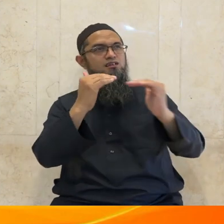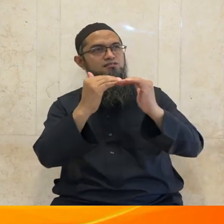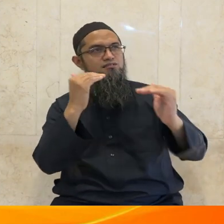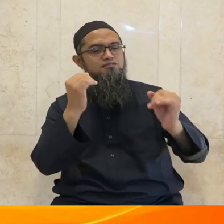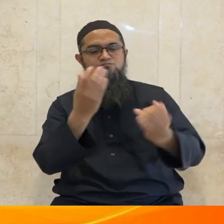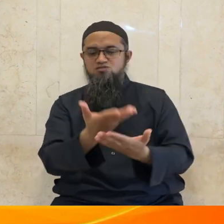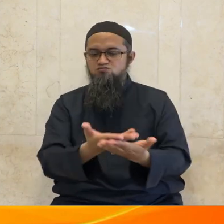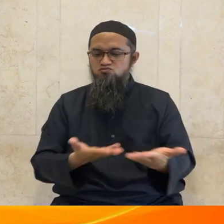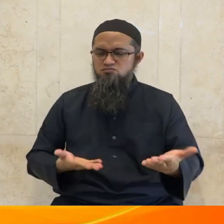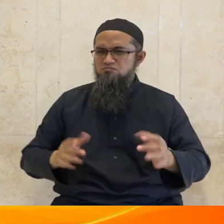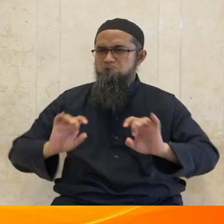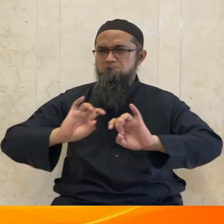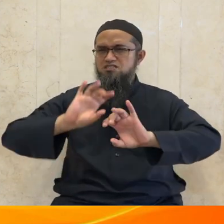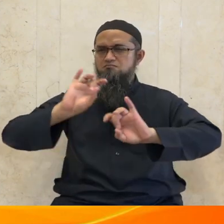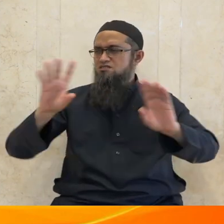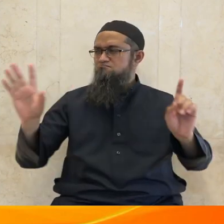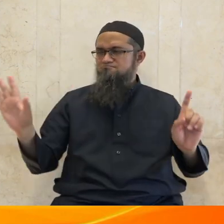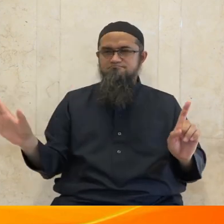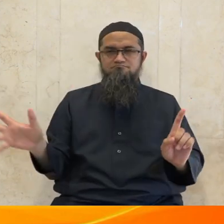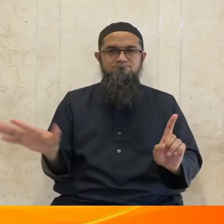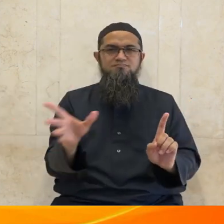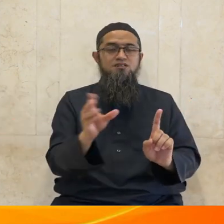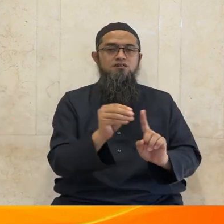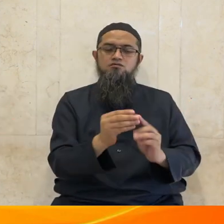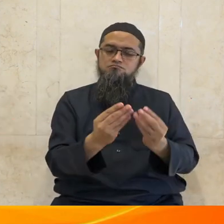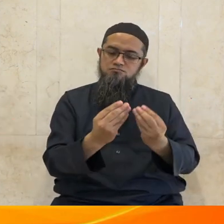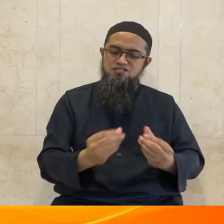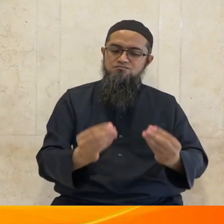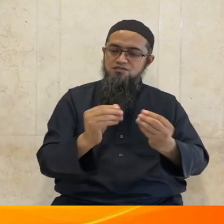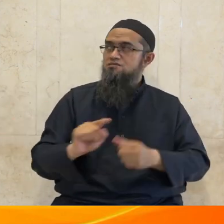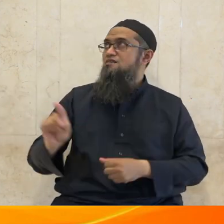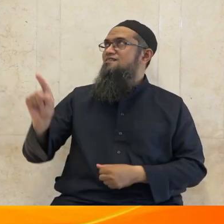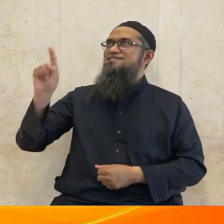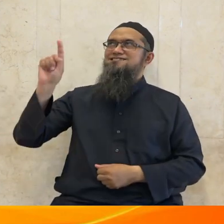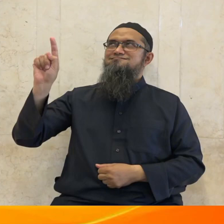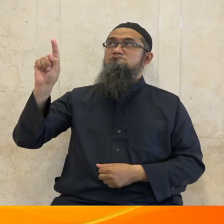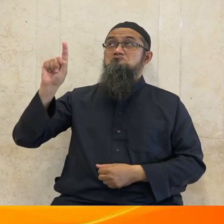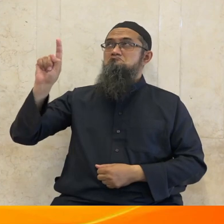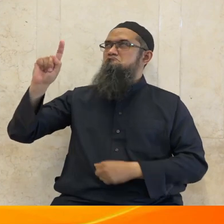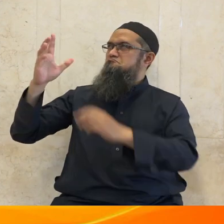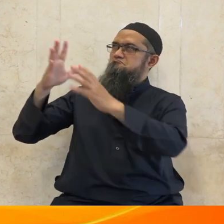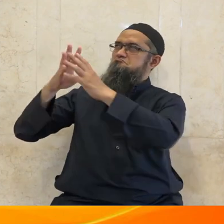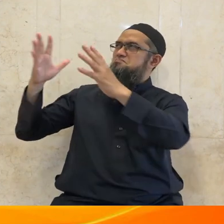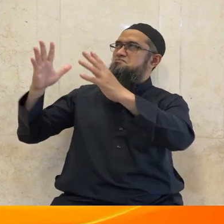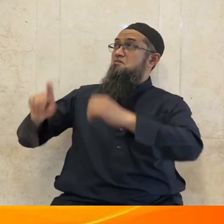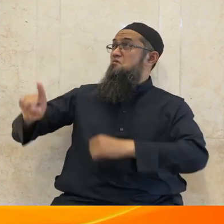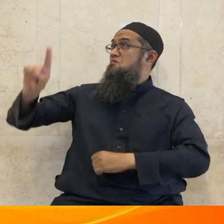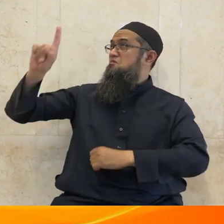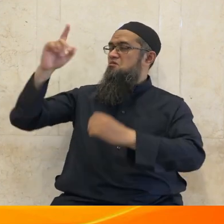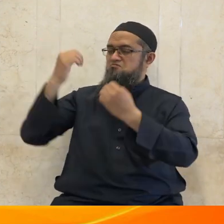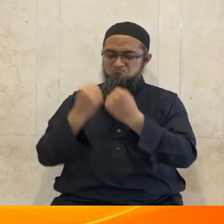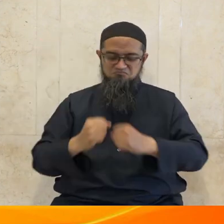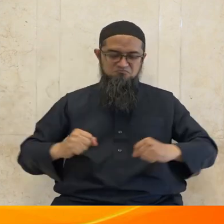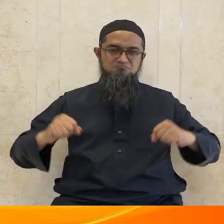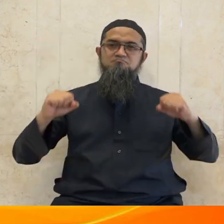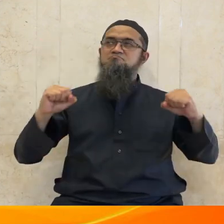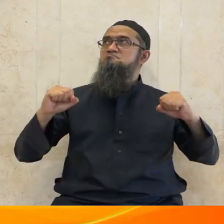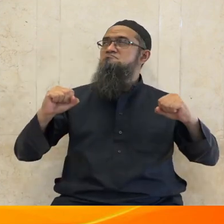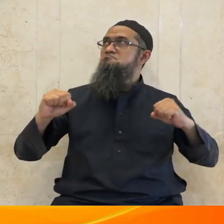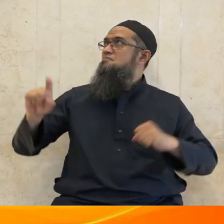bertasbih kepada Allah menyatakan kebesaran Allah dan dialah yang maha perkasa lagi maha bijaksana